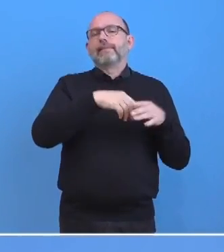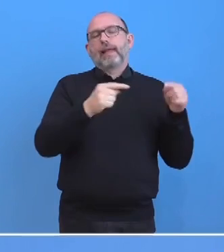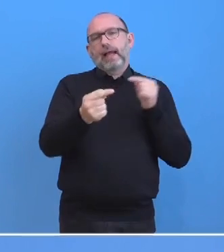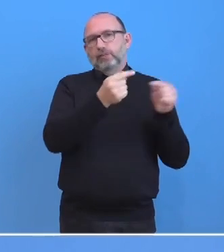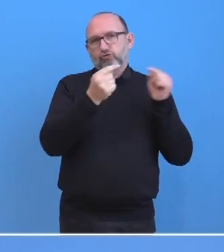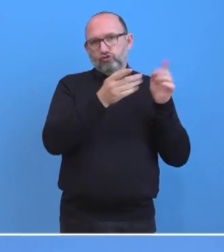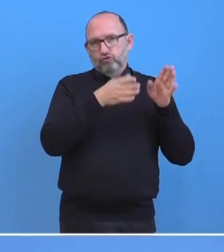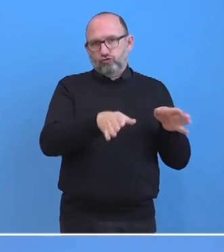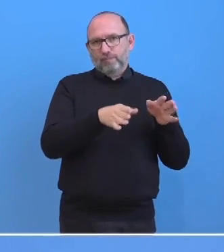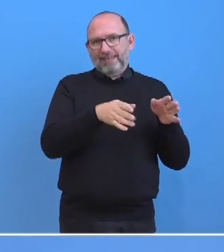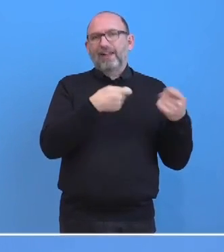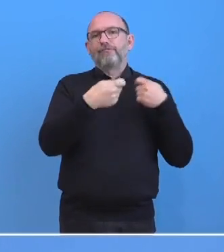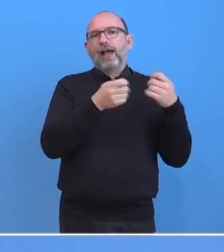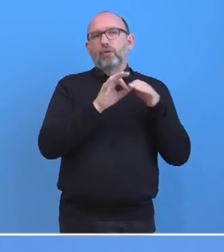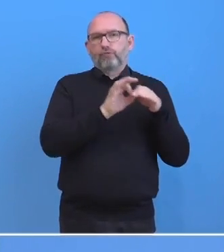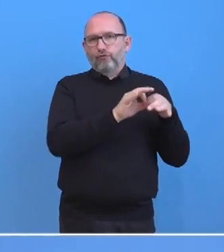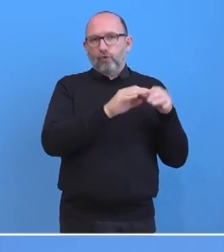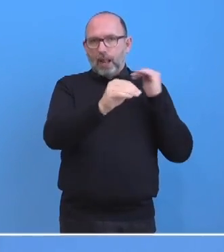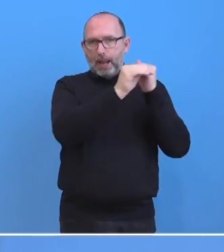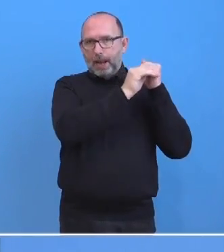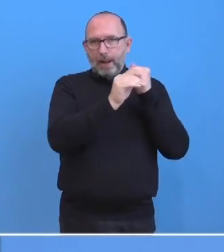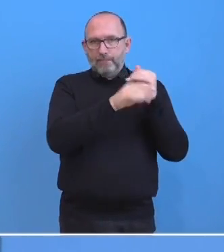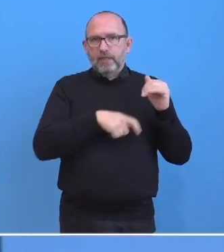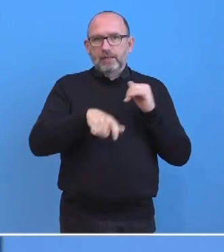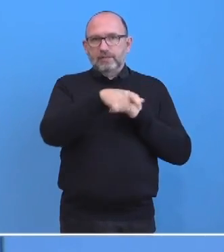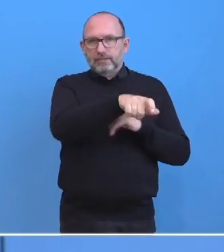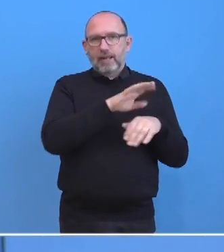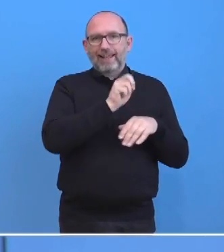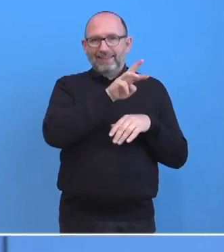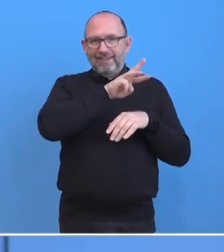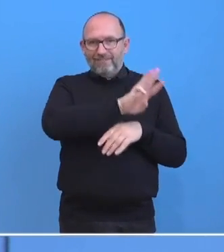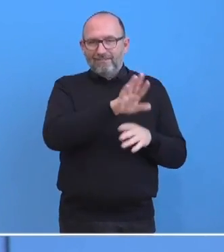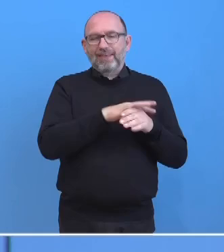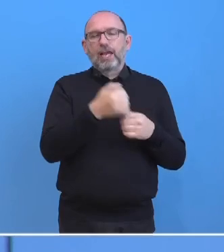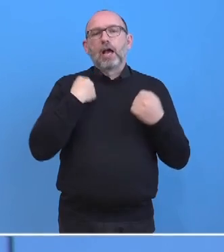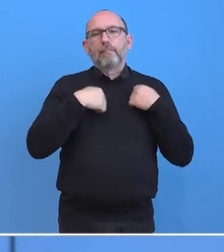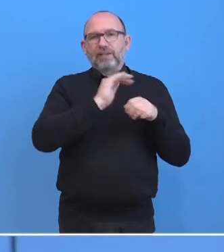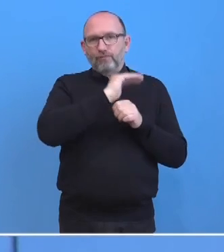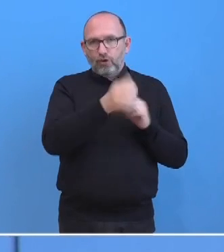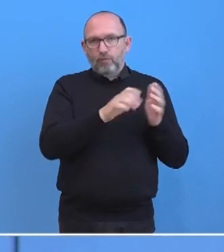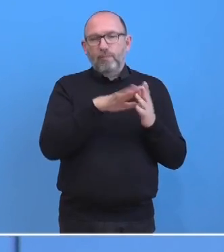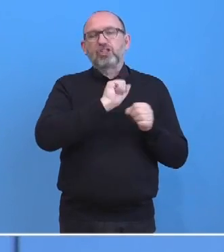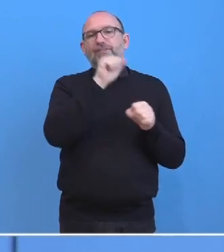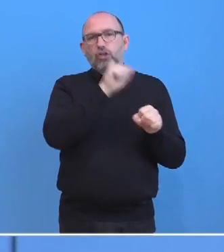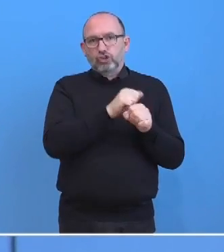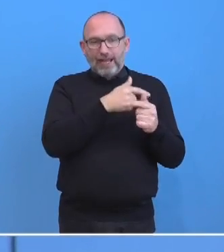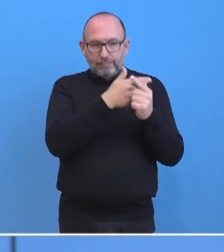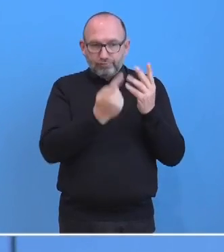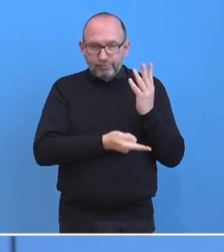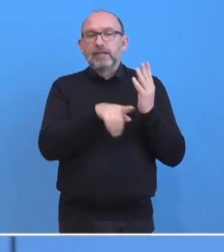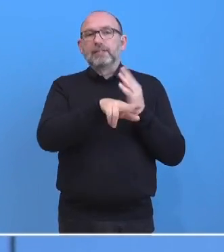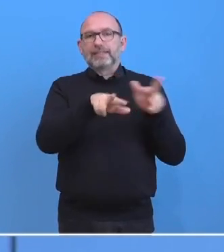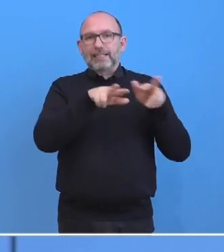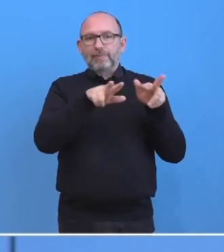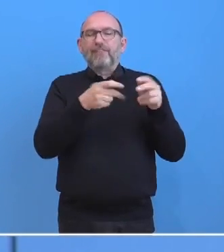Verhandlungsführern der Länder, das Saarland, Nordrhein-Westfalen, Baden-Württemberg und Schleswig-Holstein. Mit dem Minister, das ist ein weiterer